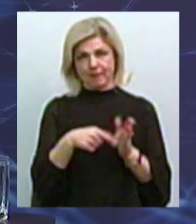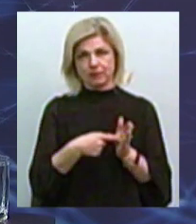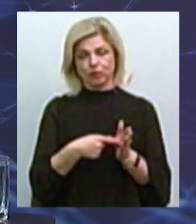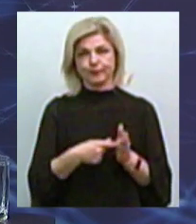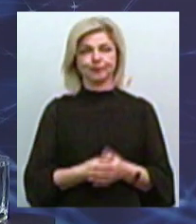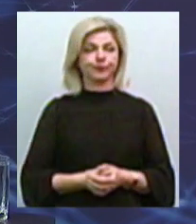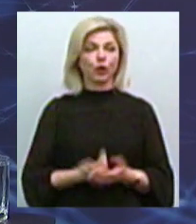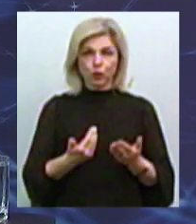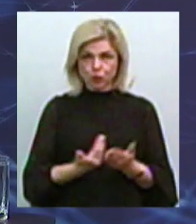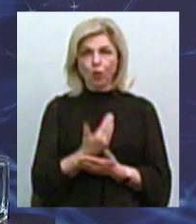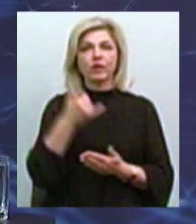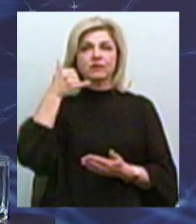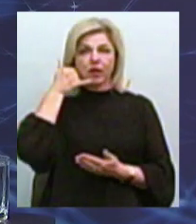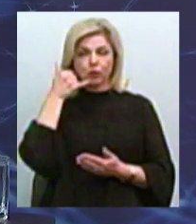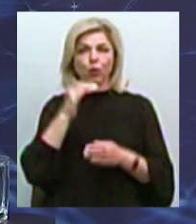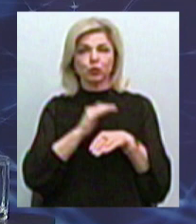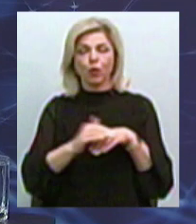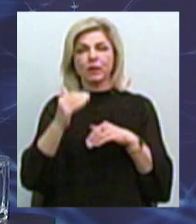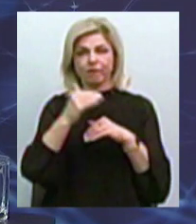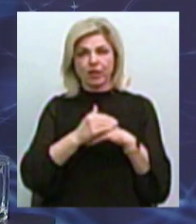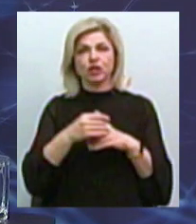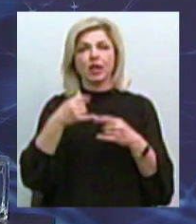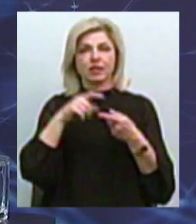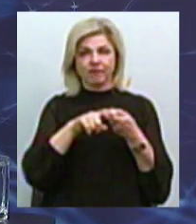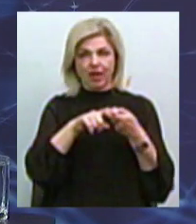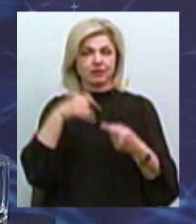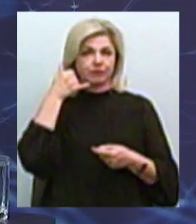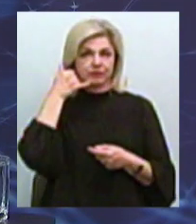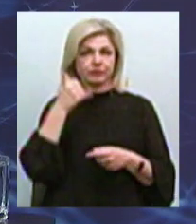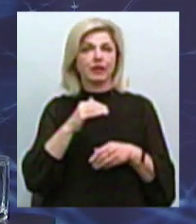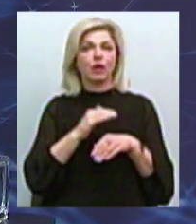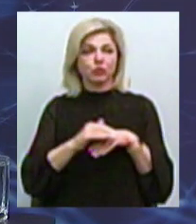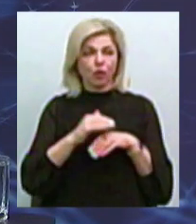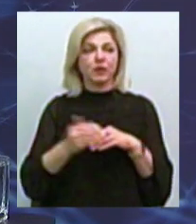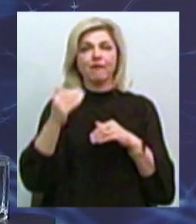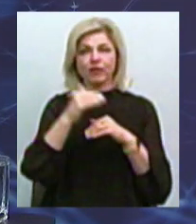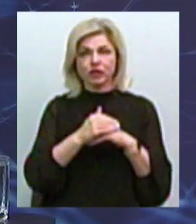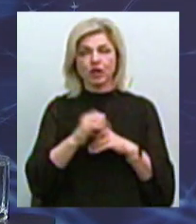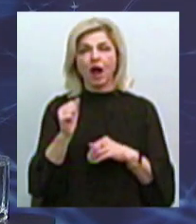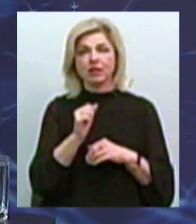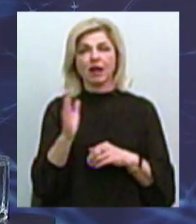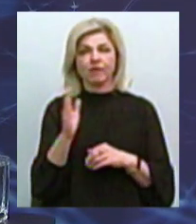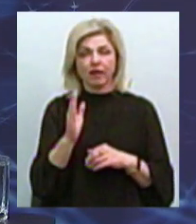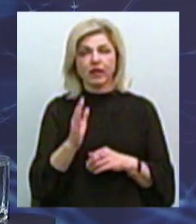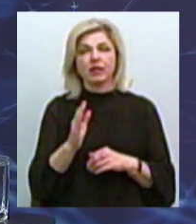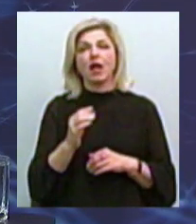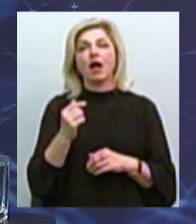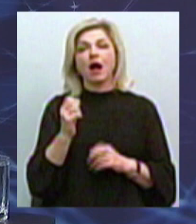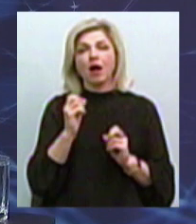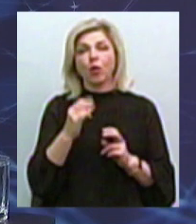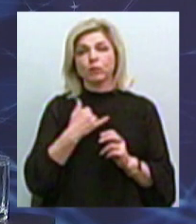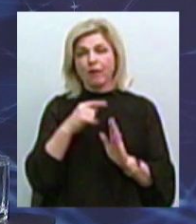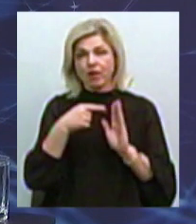звонок. Добрый вечер, вы в эфире. Будь ласка. Здравствуйте, Владимир Викторович. Добрый вечер. У меня к вам такой вопрос. Как вы